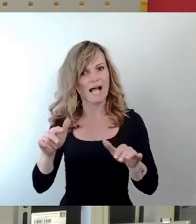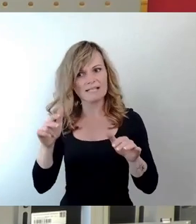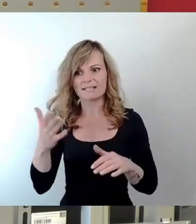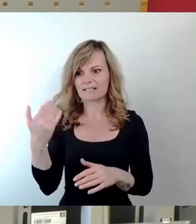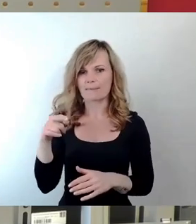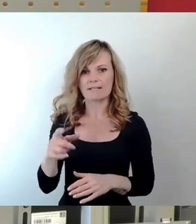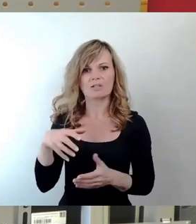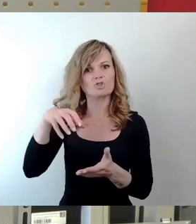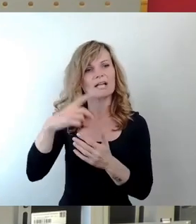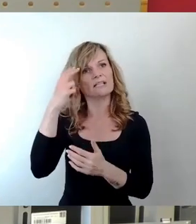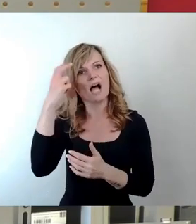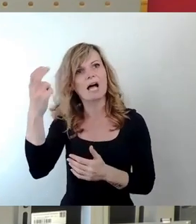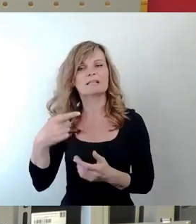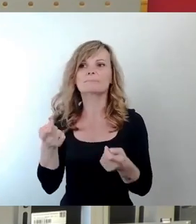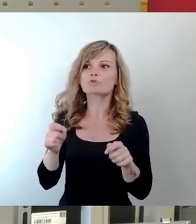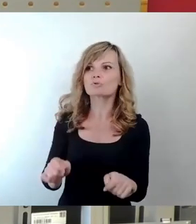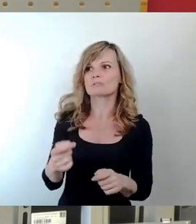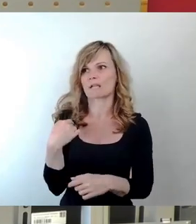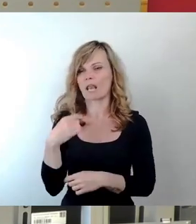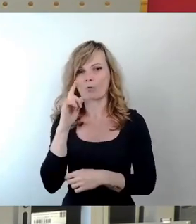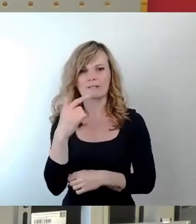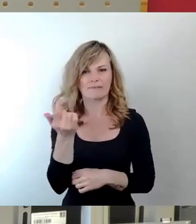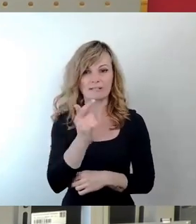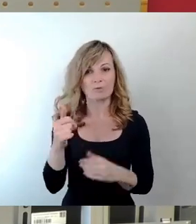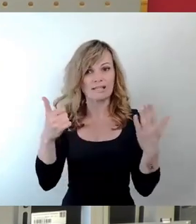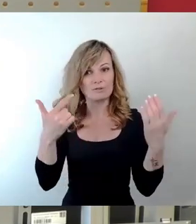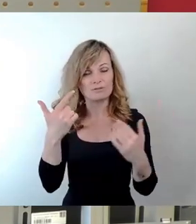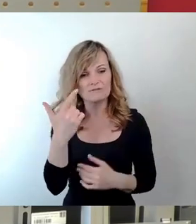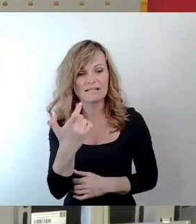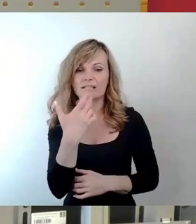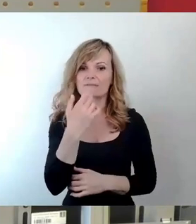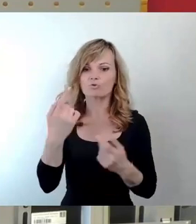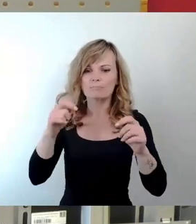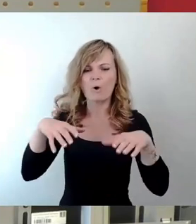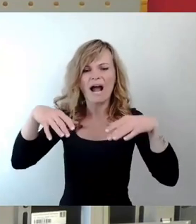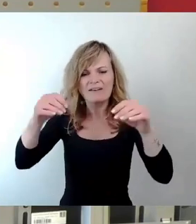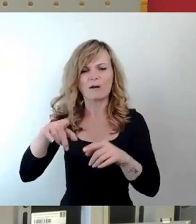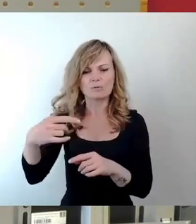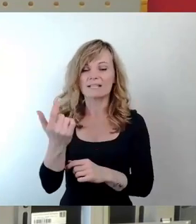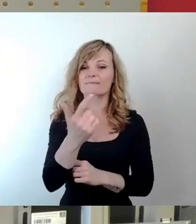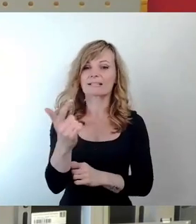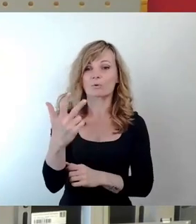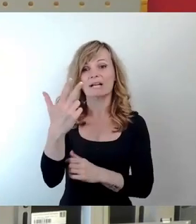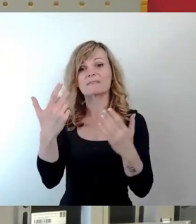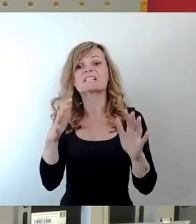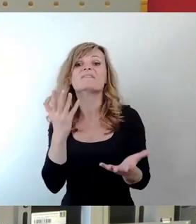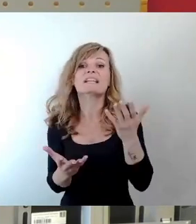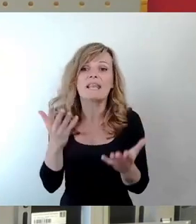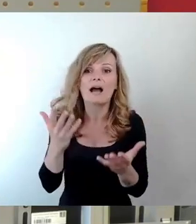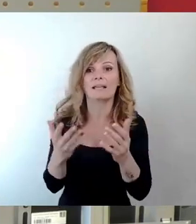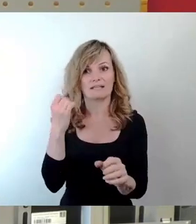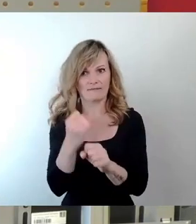Stadtrat was beschlossen. glaube, 2026 will man mit dem Bauen anfangen, um 2028 dann vielleicht mal fertig zu sein. Das sind tatsächlich